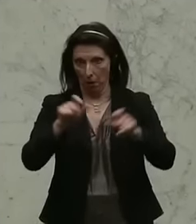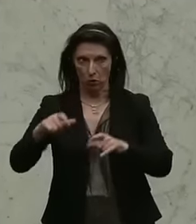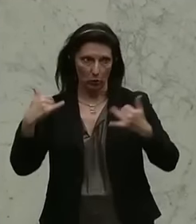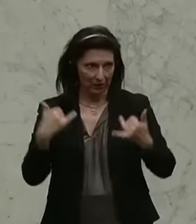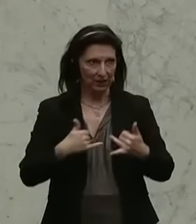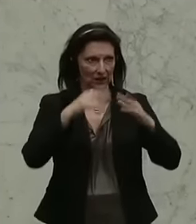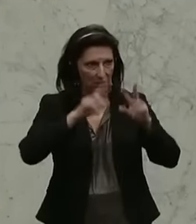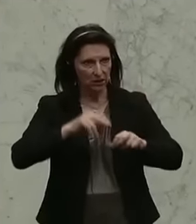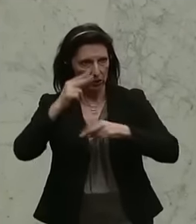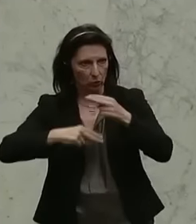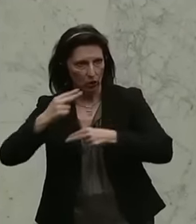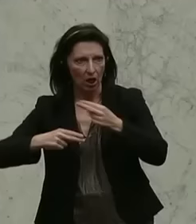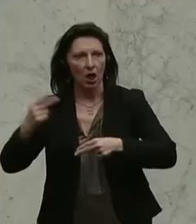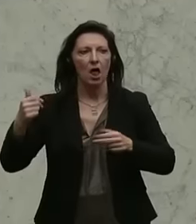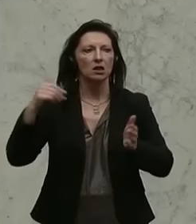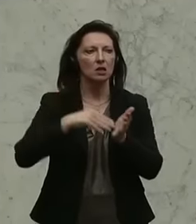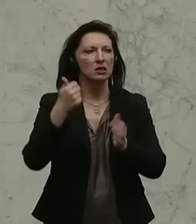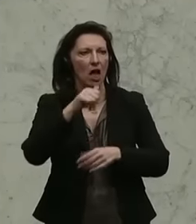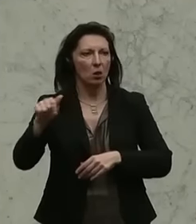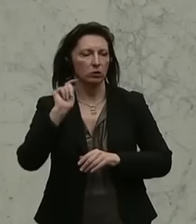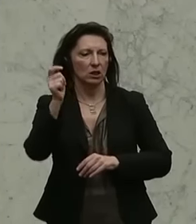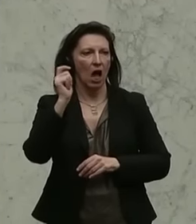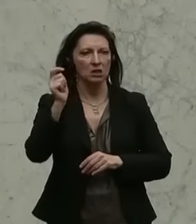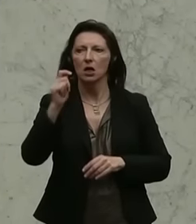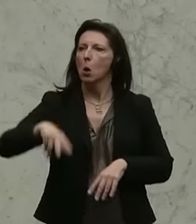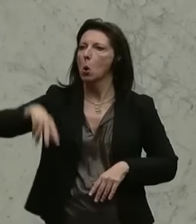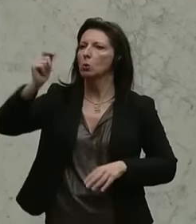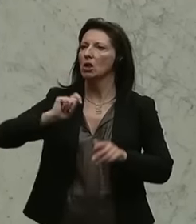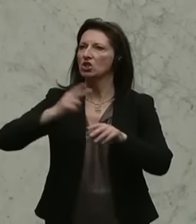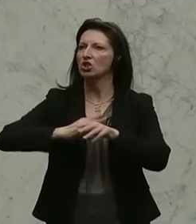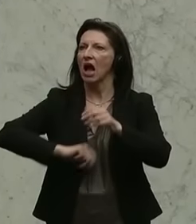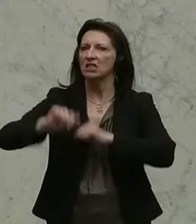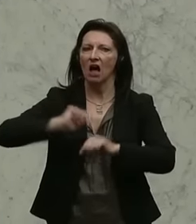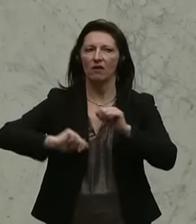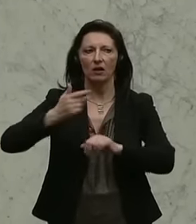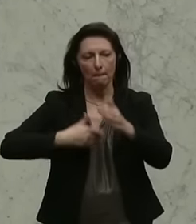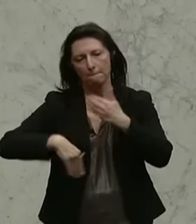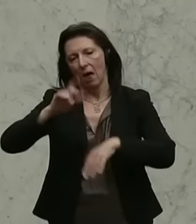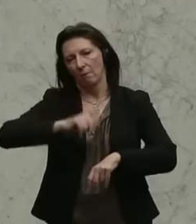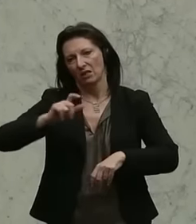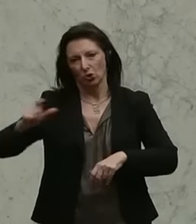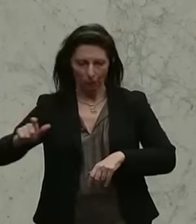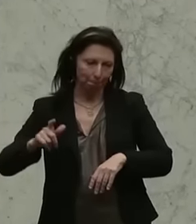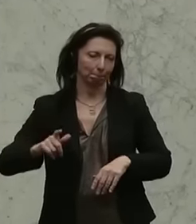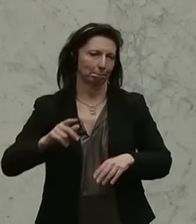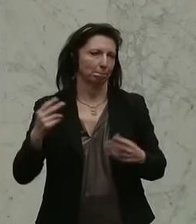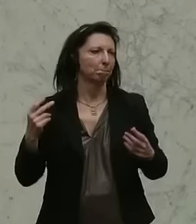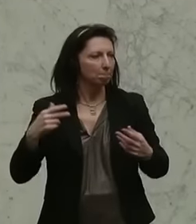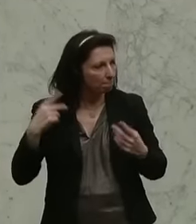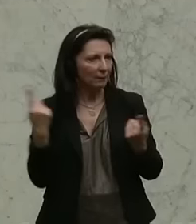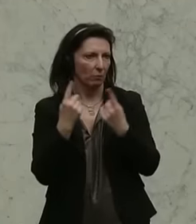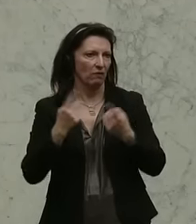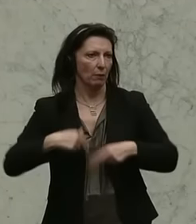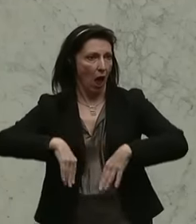nach 1.100 Anzeigen. Und insgesamt sagt die Kölner Staatsanwaltschaft überwiegende Arnte, Asylsuchende, illegale Zuwanderer,